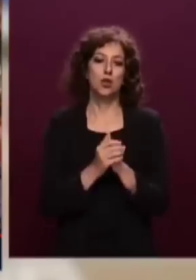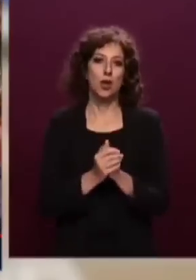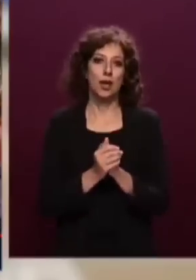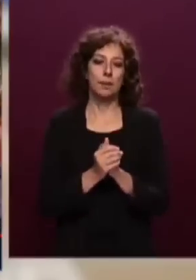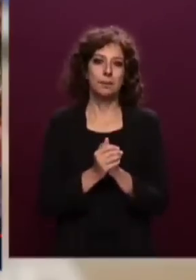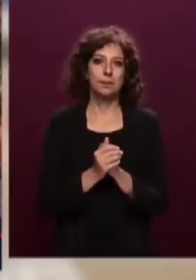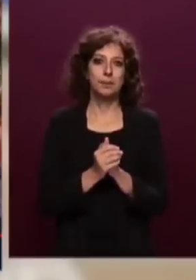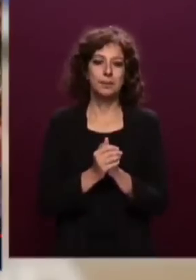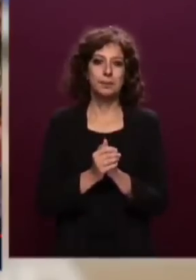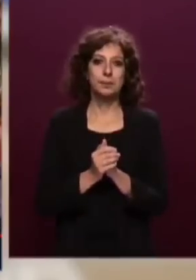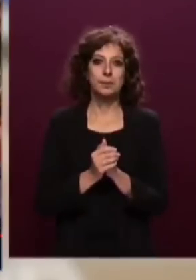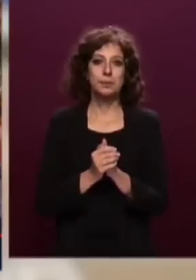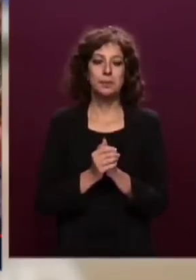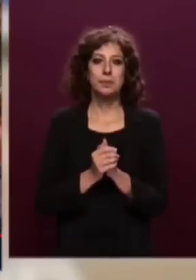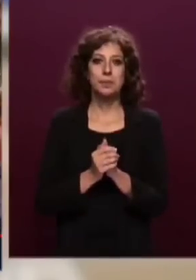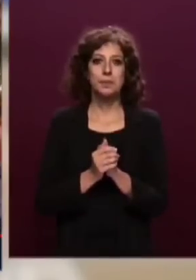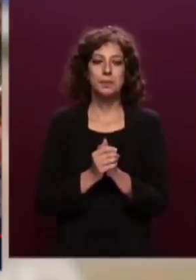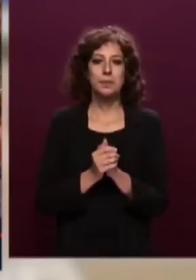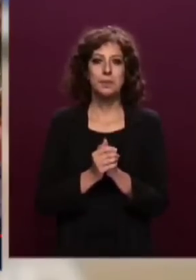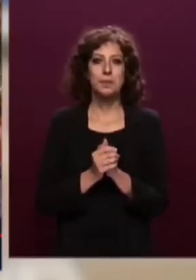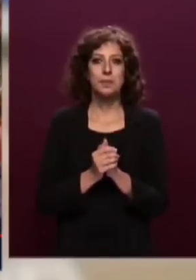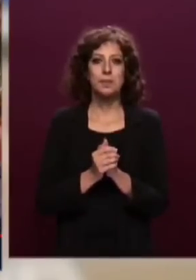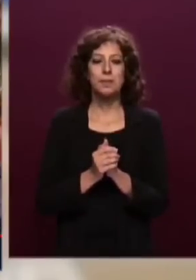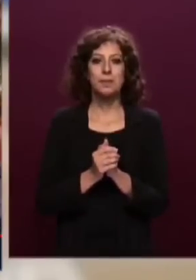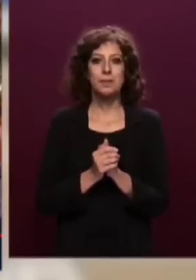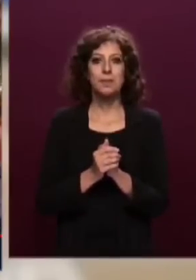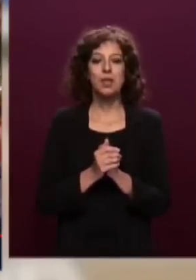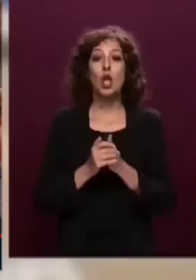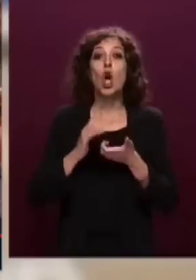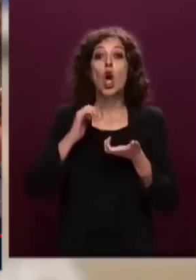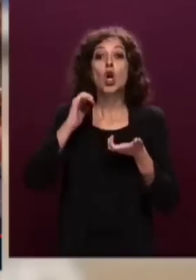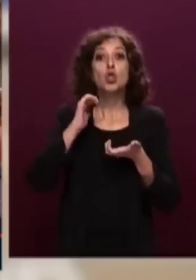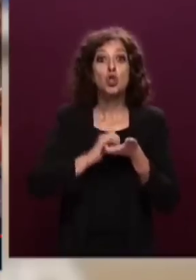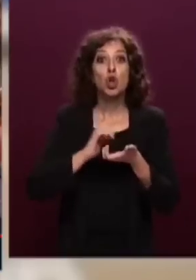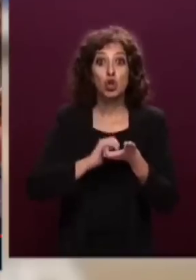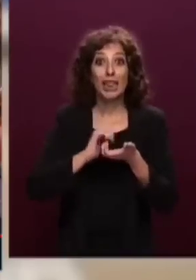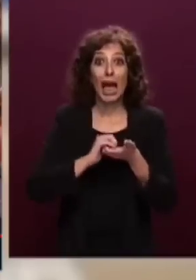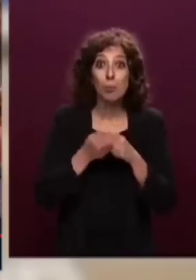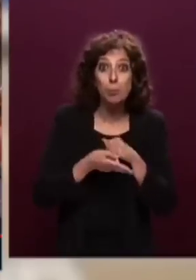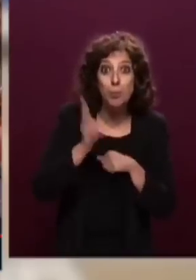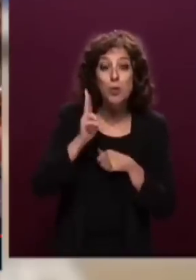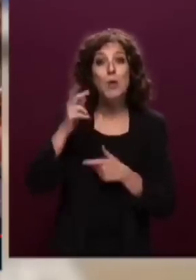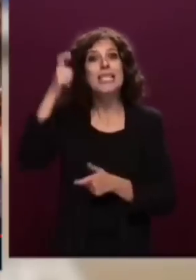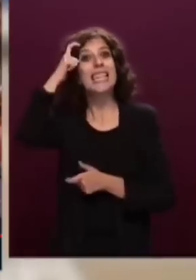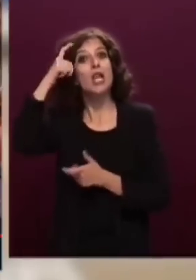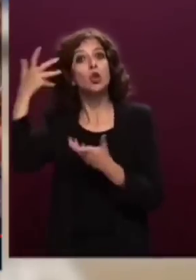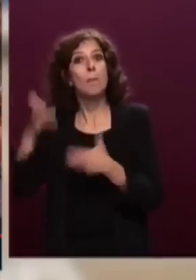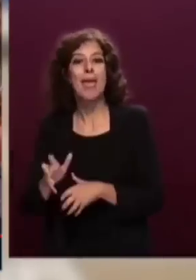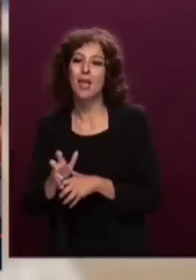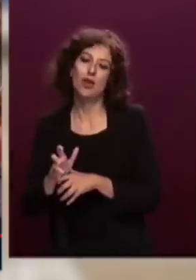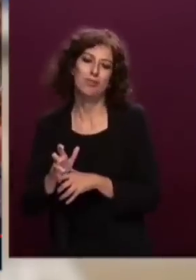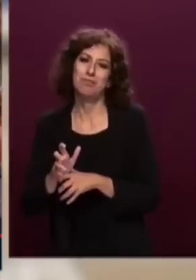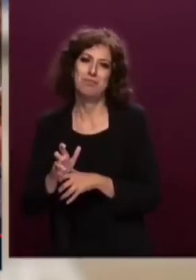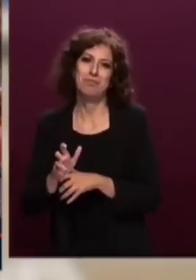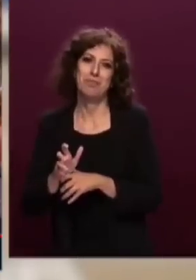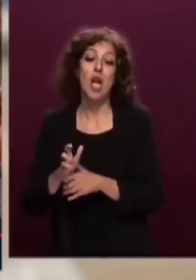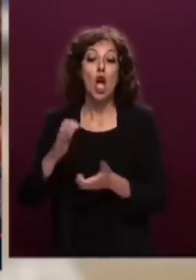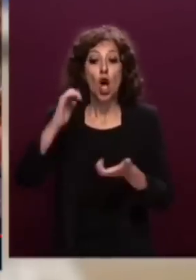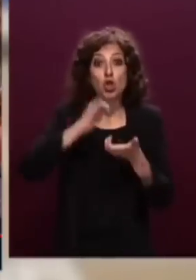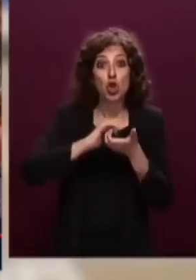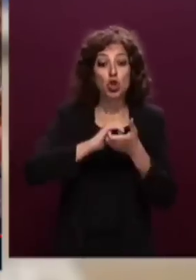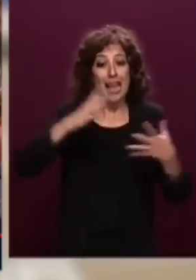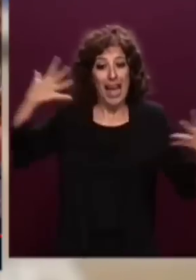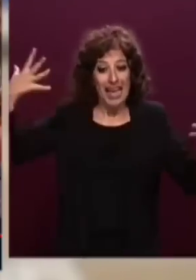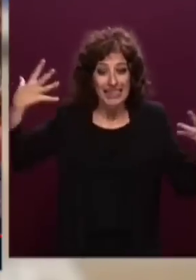tempo di rivendicare più società e meno Stato, ma semmai più società con lo